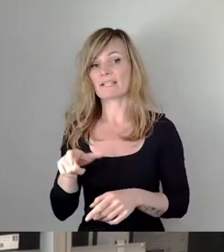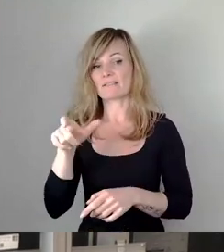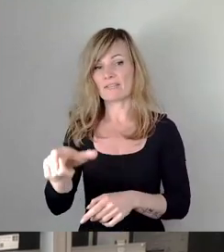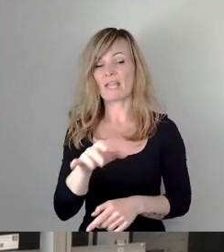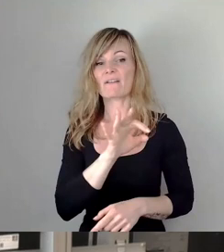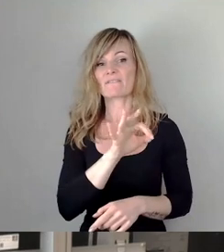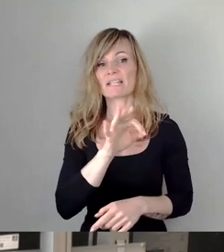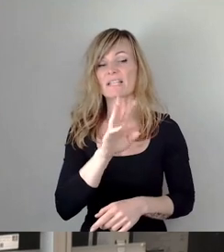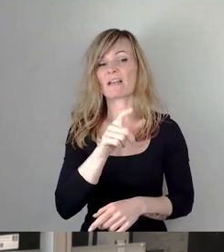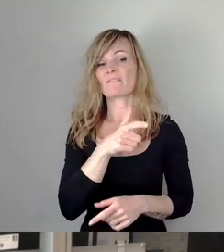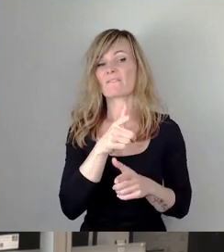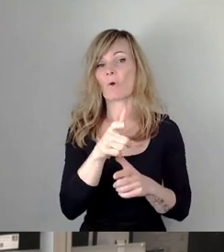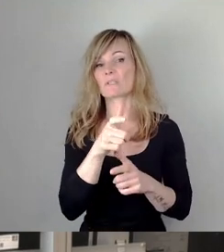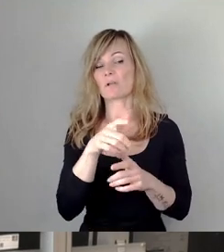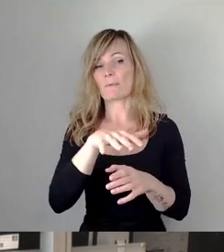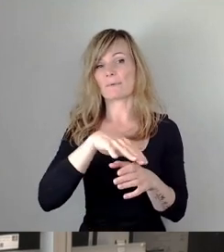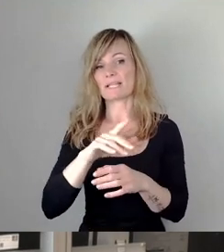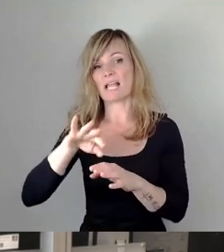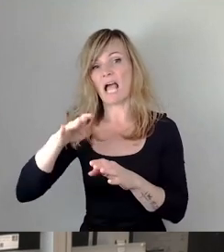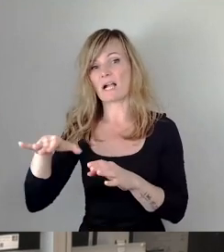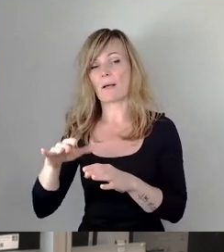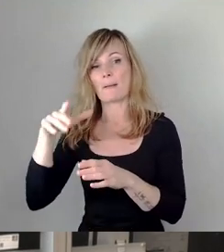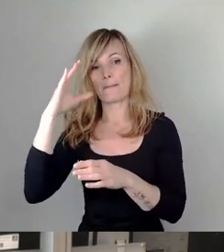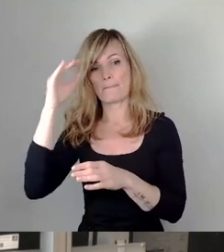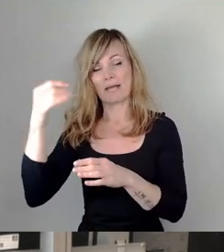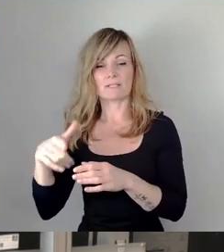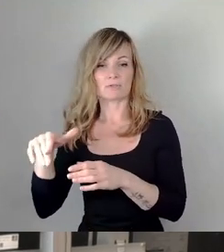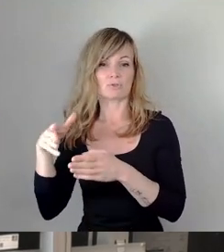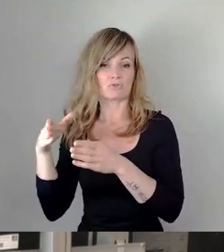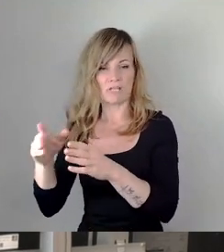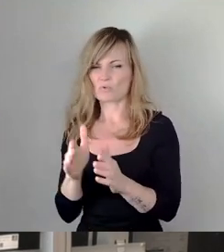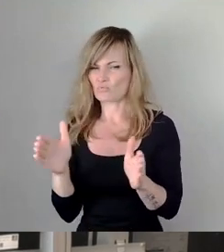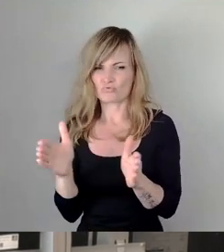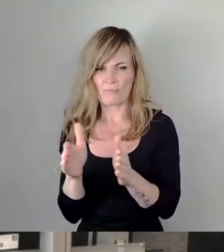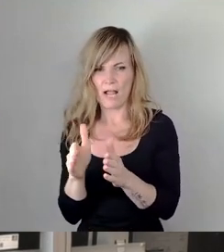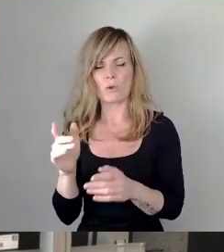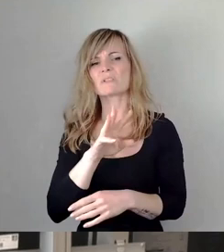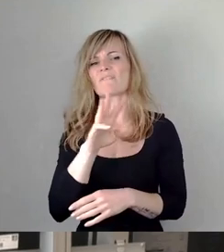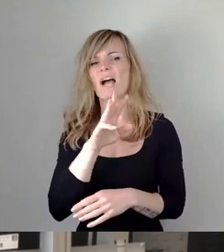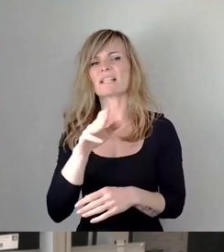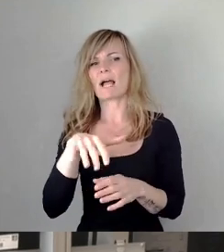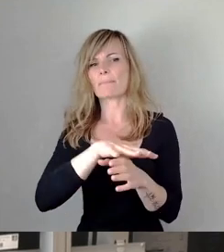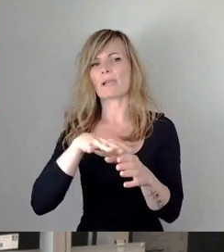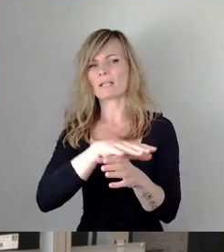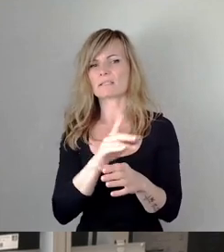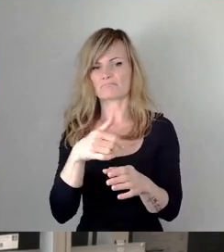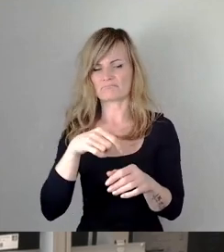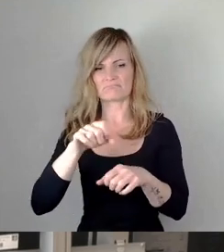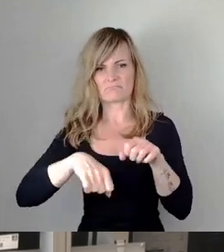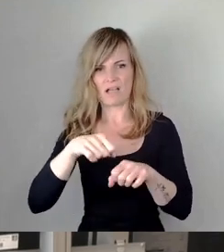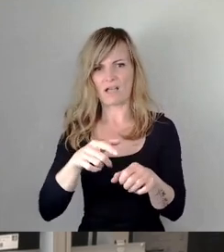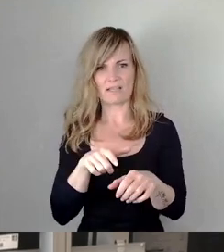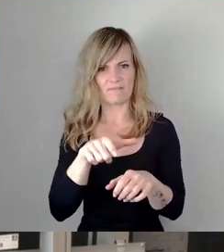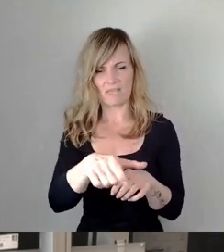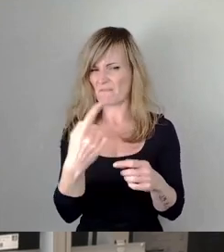noch immer viel zu schmal sind und zwischen Teplitzer-Straße und Wasserplatz die Radwege gänzlich fehlen und deswegen neu eingeordnet werden sollen. Die